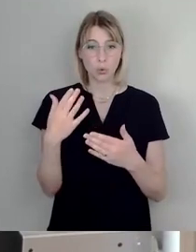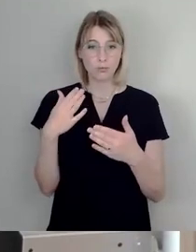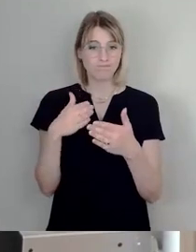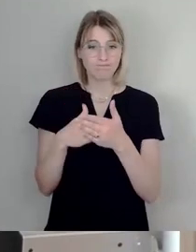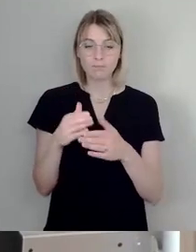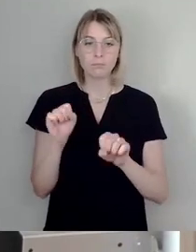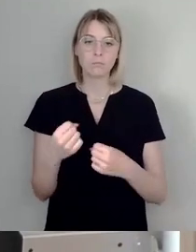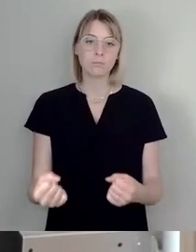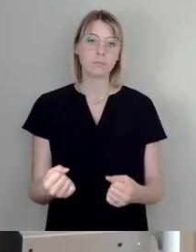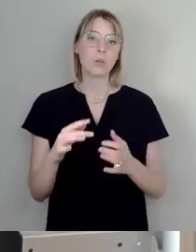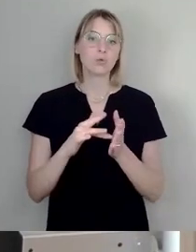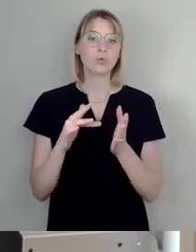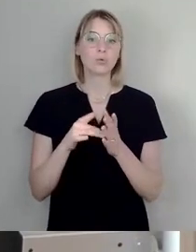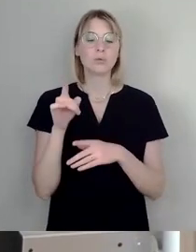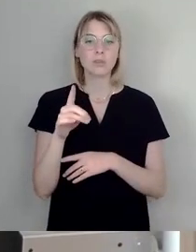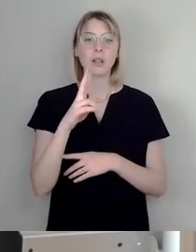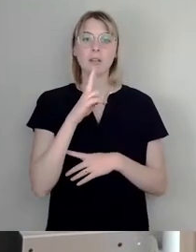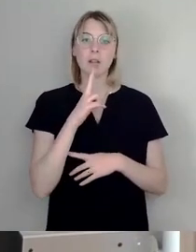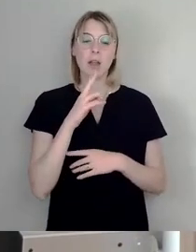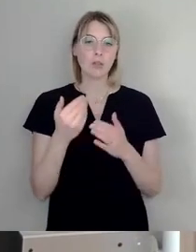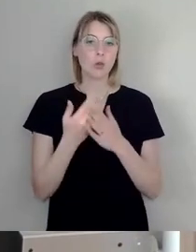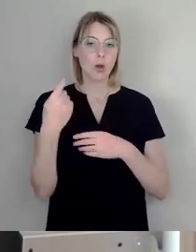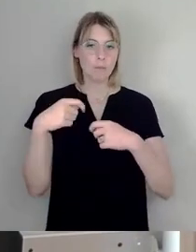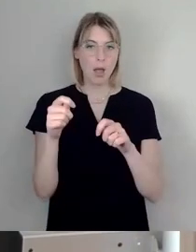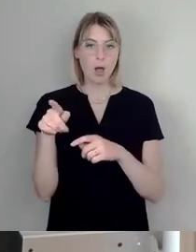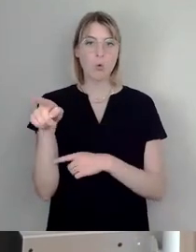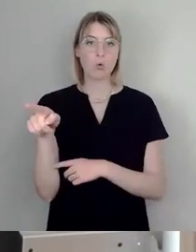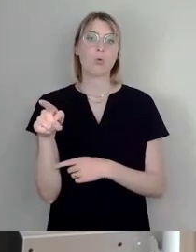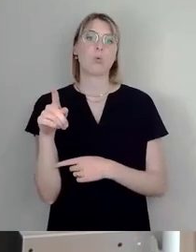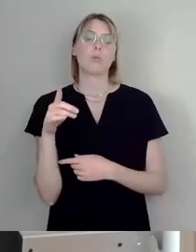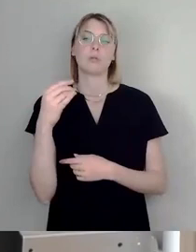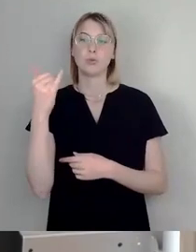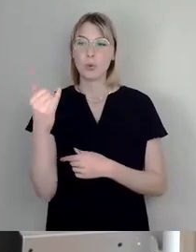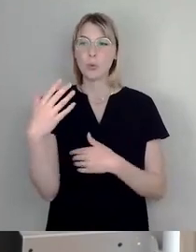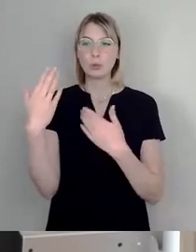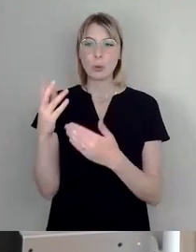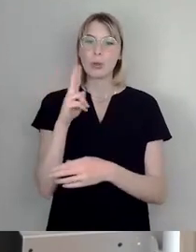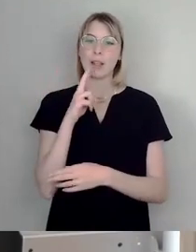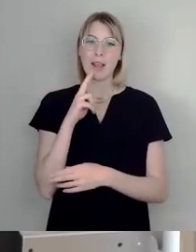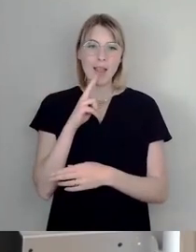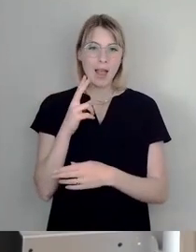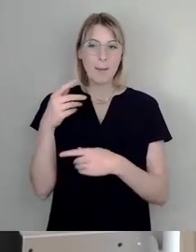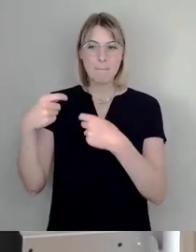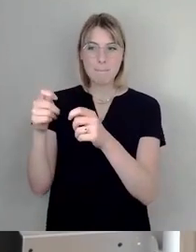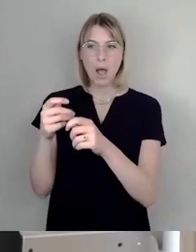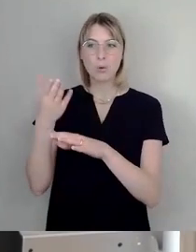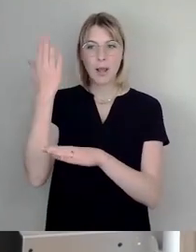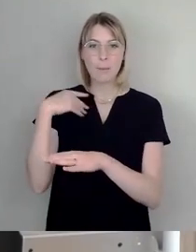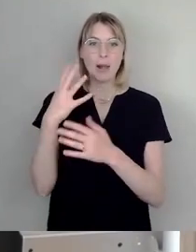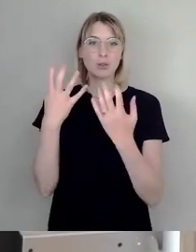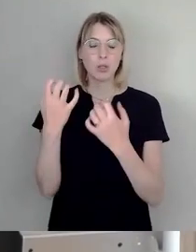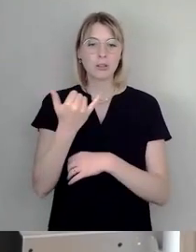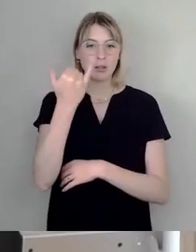um DDR-Neubauten, um getypte DDR-Neubauten aus den 80er Jahren, wo die